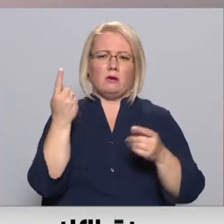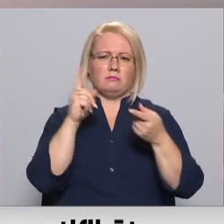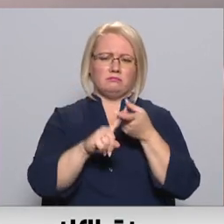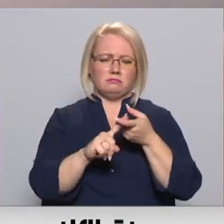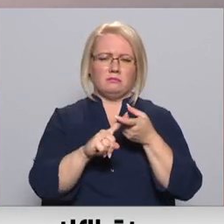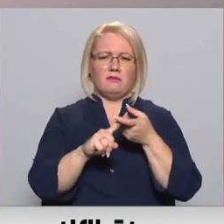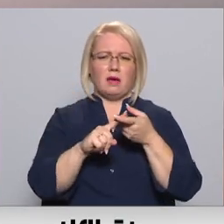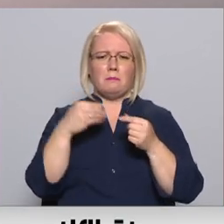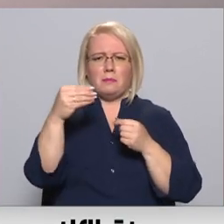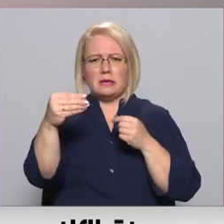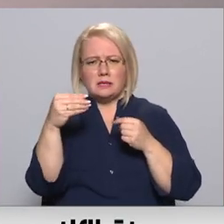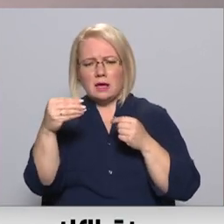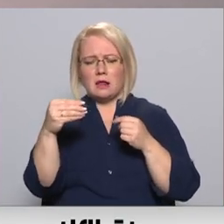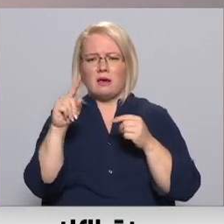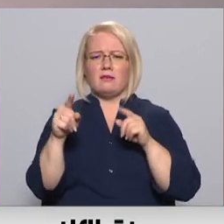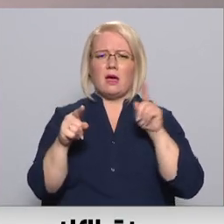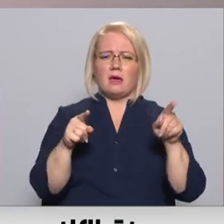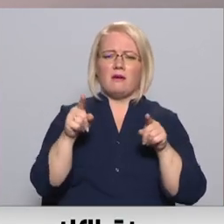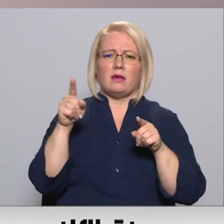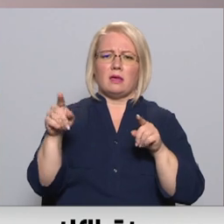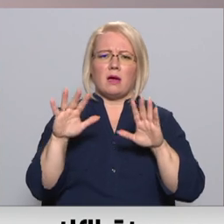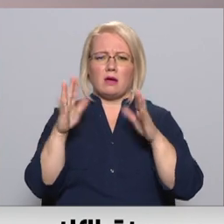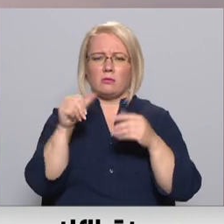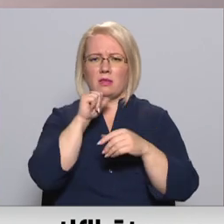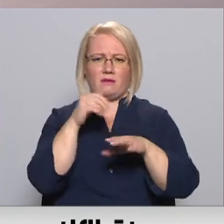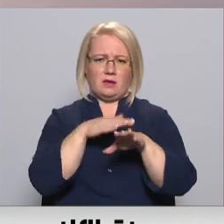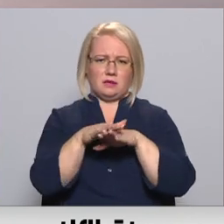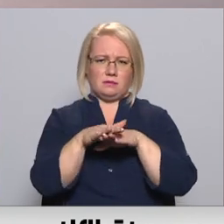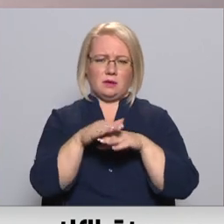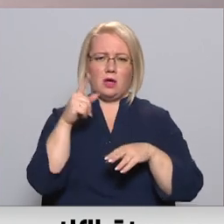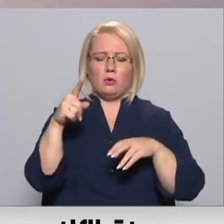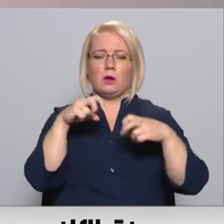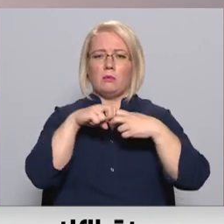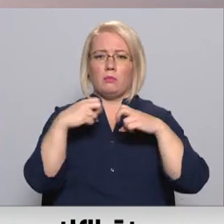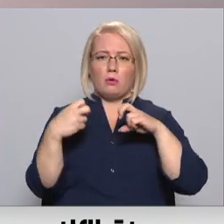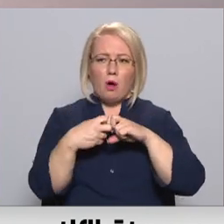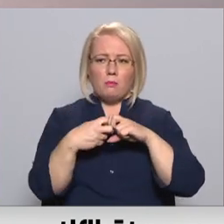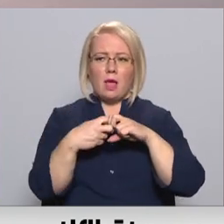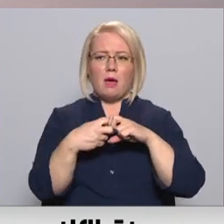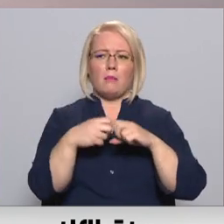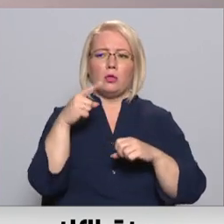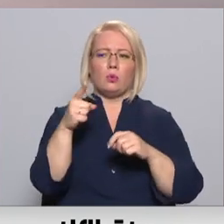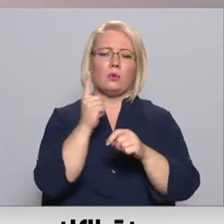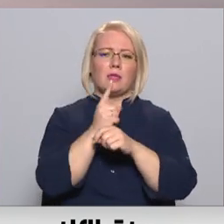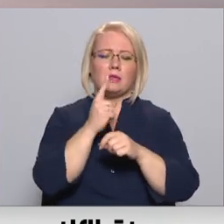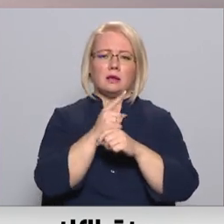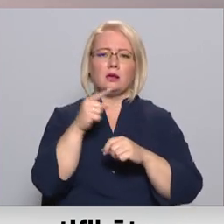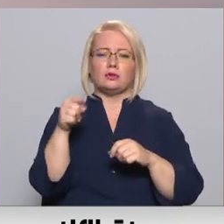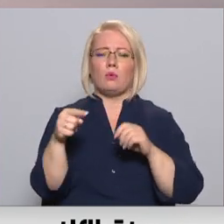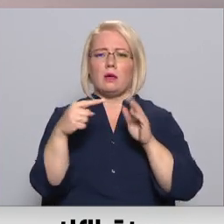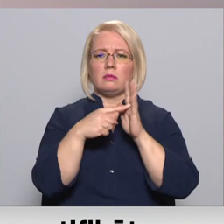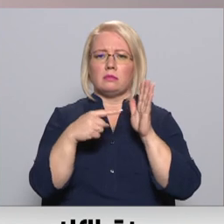pīkstinām kartiņām. Vienā vai otrā gadījumā viņi nevar izpildīt. Tur ir tā problēma, ka tu nedrīksti šos datus